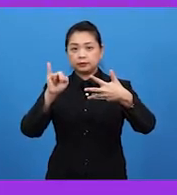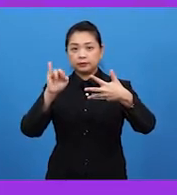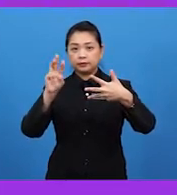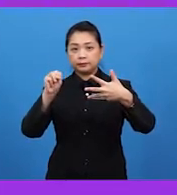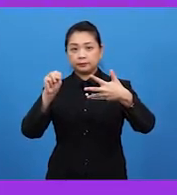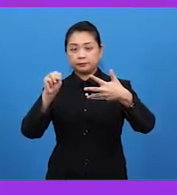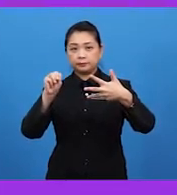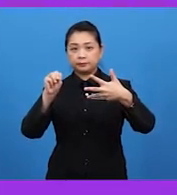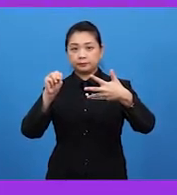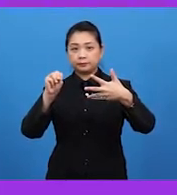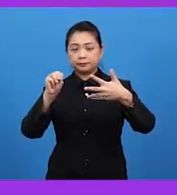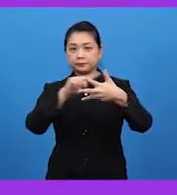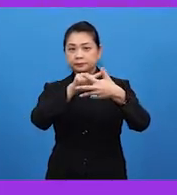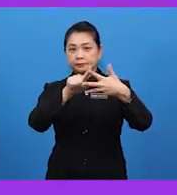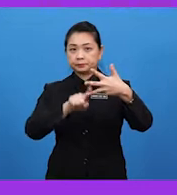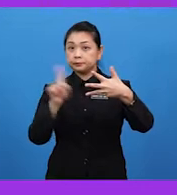Frim